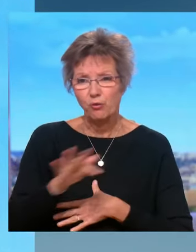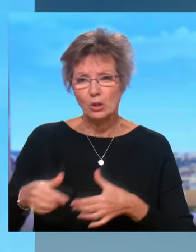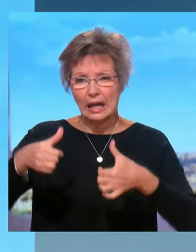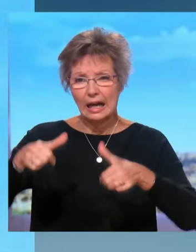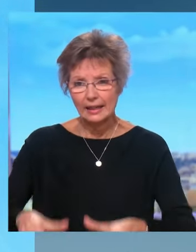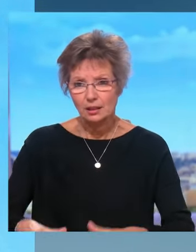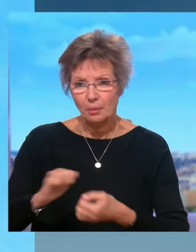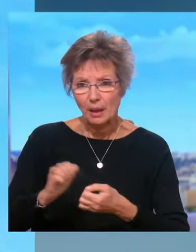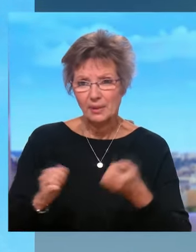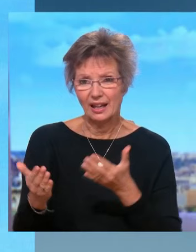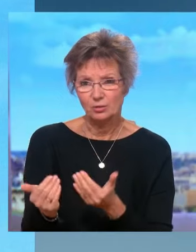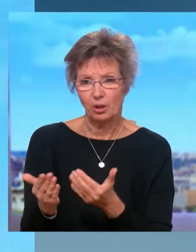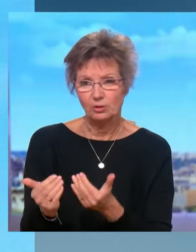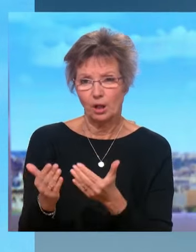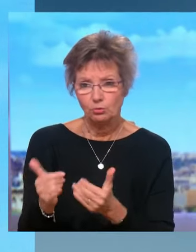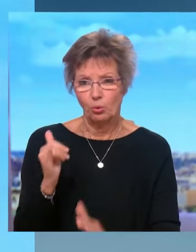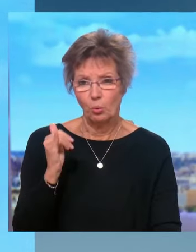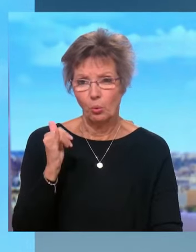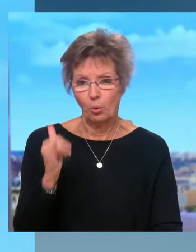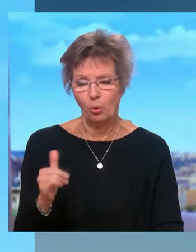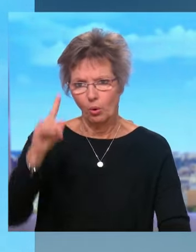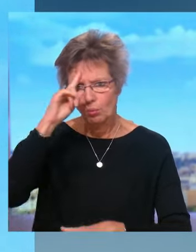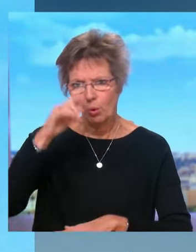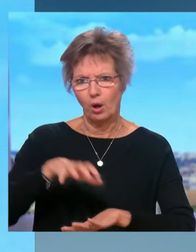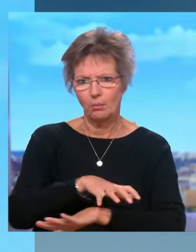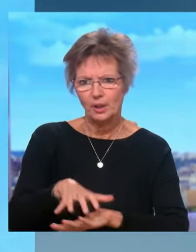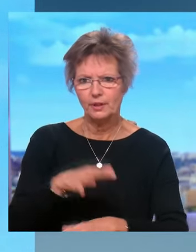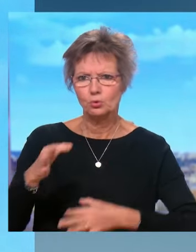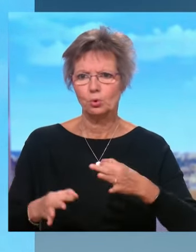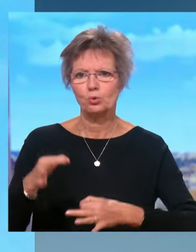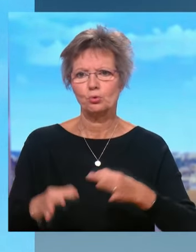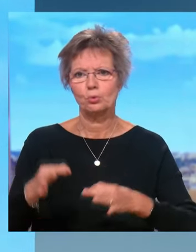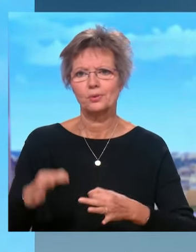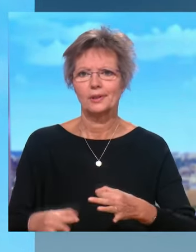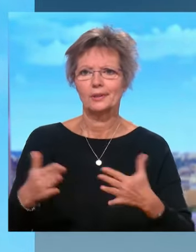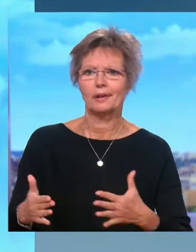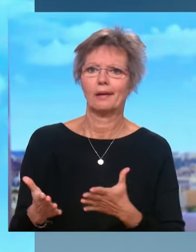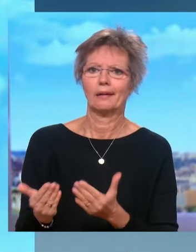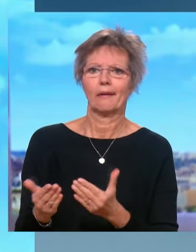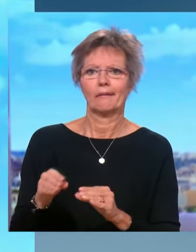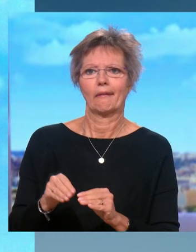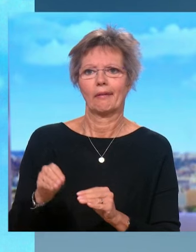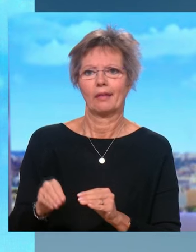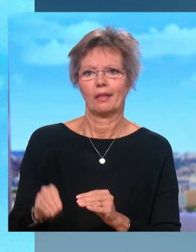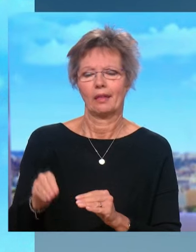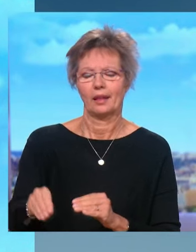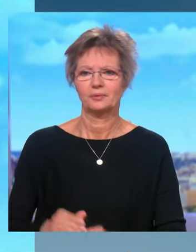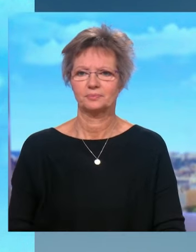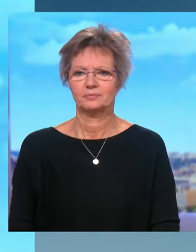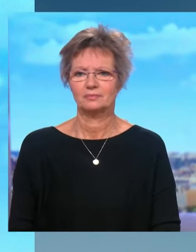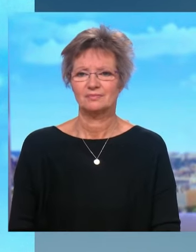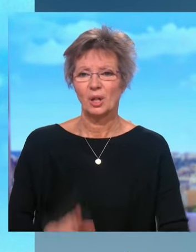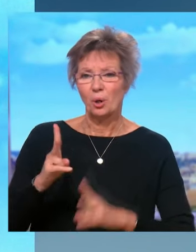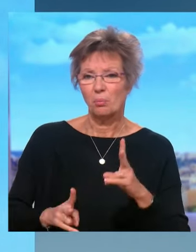situation d'irrégularité parce que la préfecture ou la justice ne nous a pas donné de réponse pendant des années. Mais est-ce que vous n'allez pas être, si j'ose dire, perdant